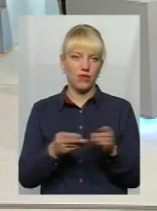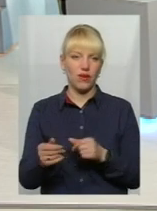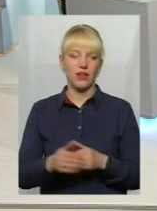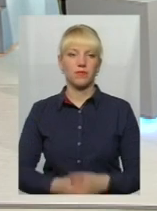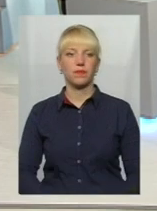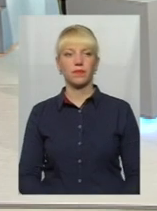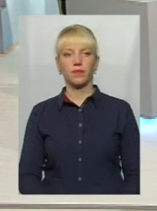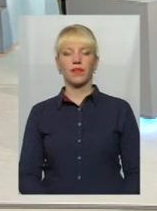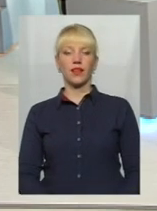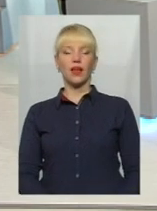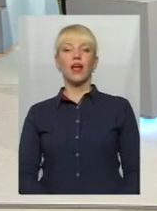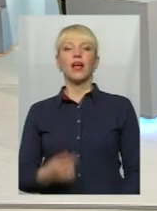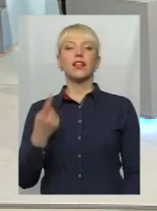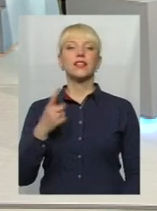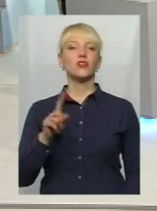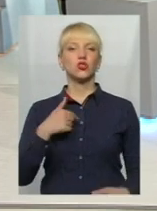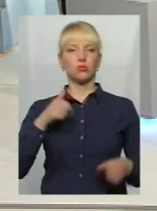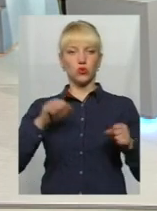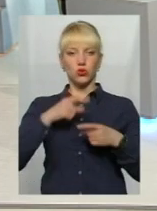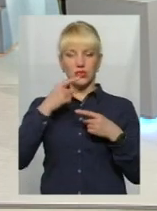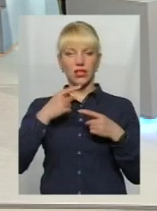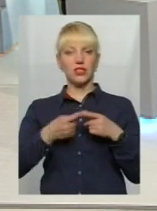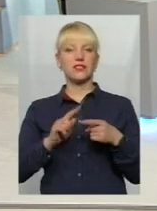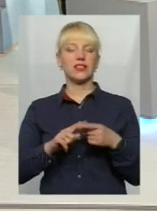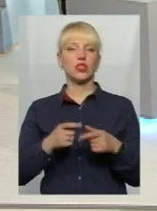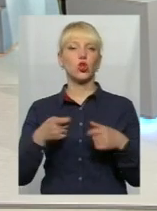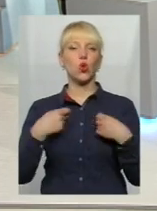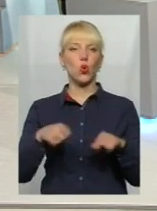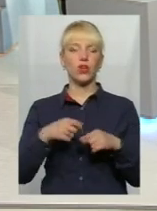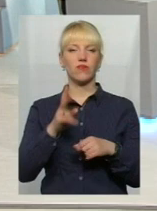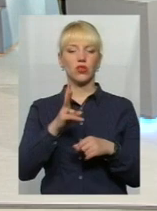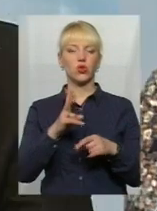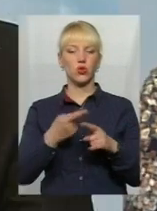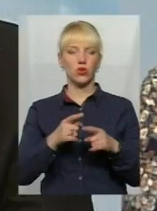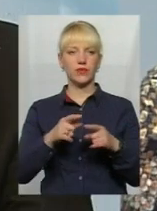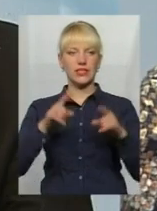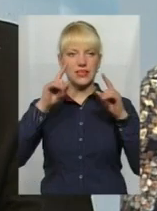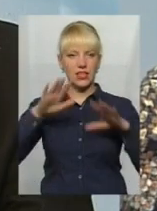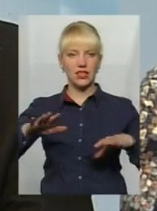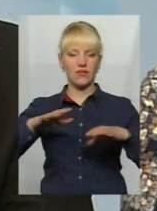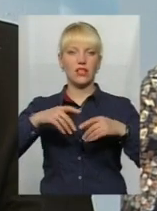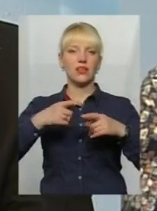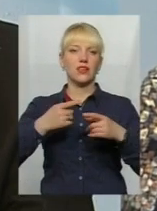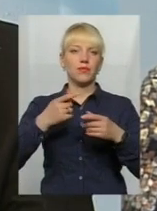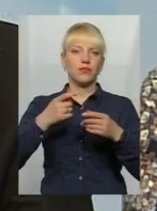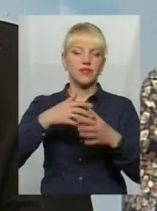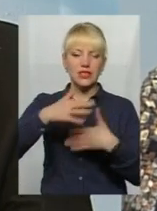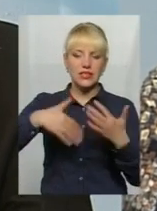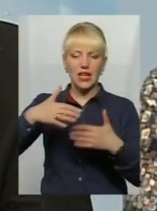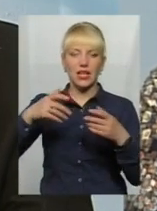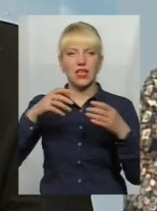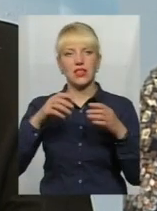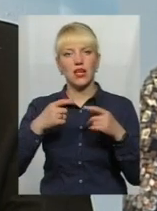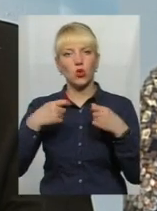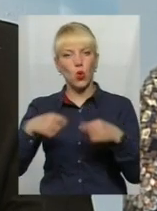Руслану? Ну, я єдине, що можу додати, що оці торгівці, що створюють цю стихійну торгівлю, вони поряд з